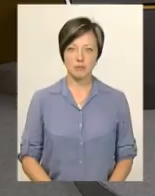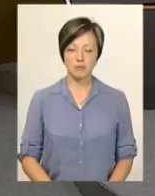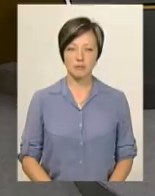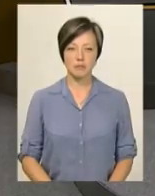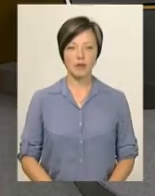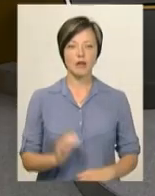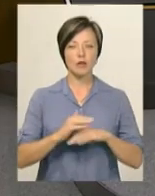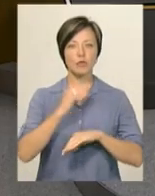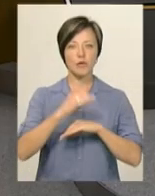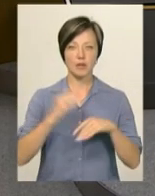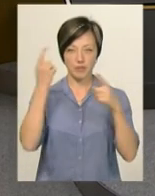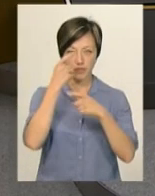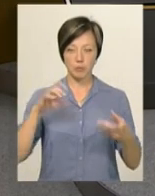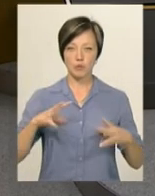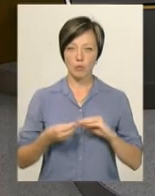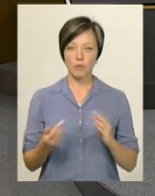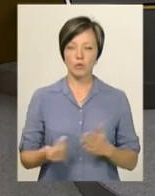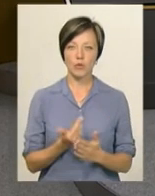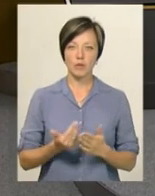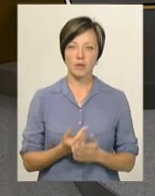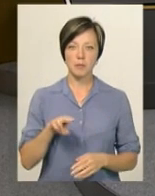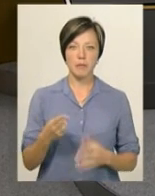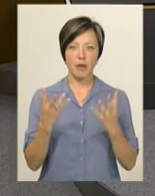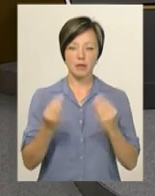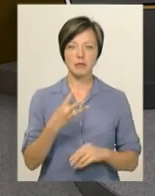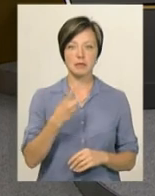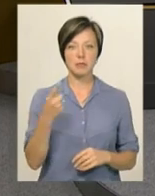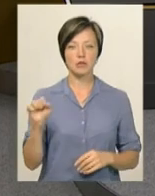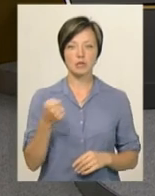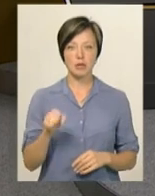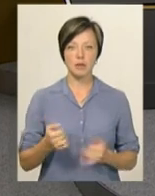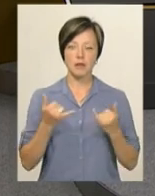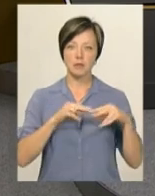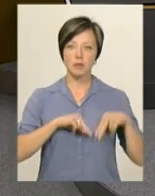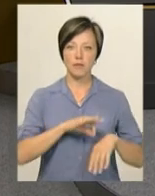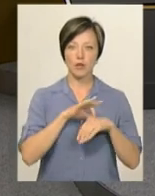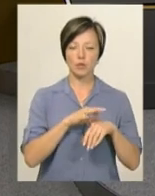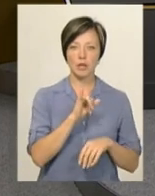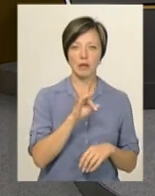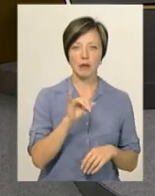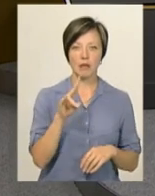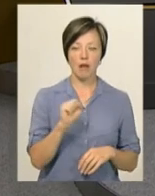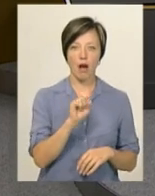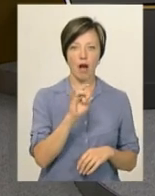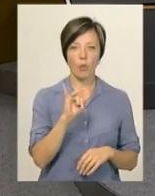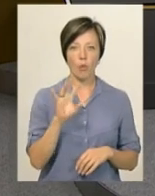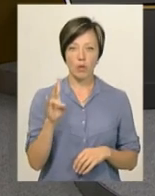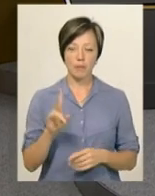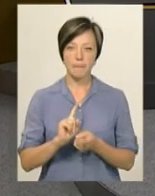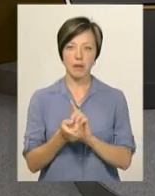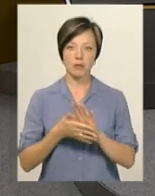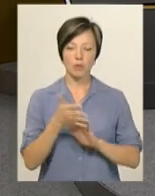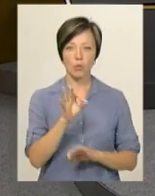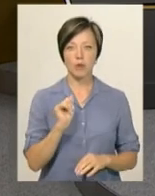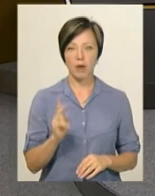Доброго вечора! В ефірі підсумковий випуск новин. П'ятниця 31 серпня. У студії працює ведуча Ірина Аріон, приклад на жестову